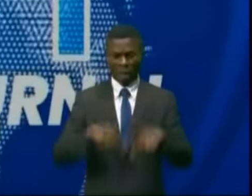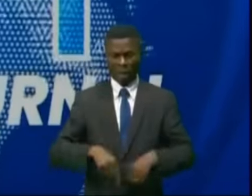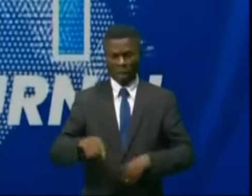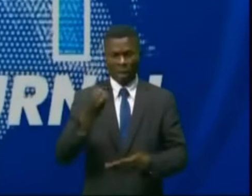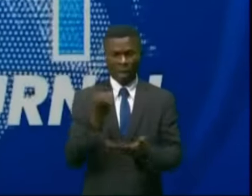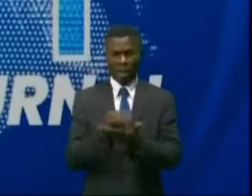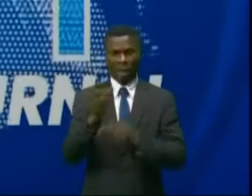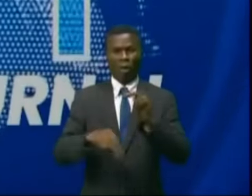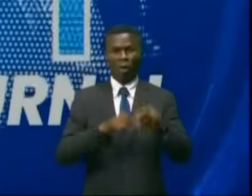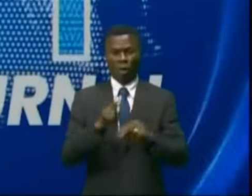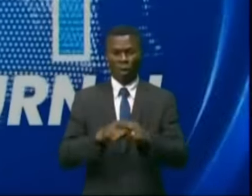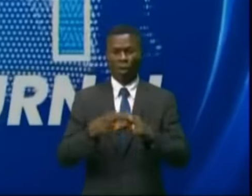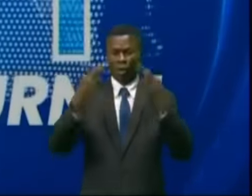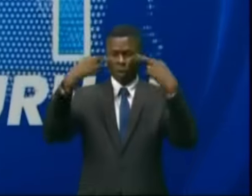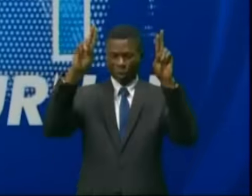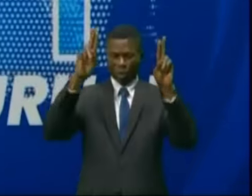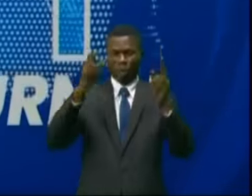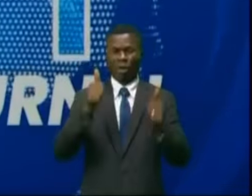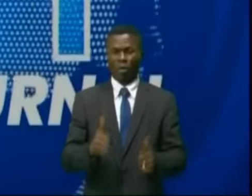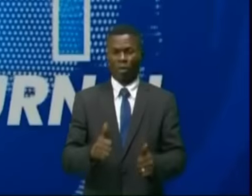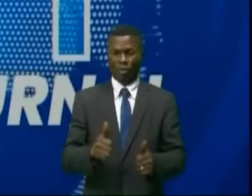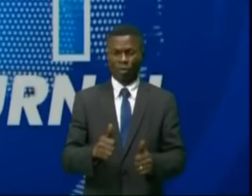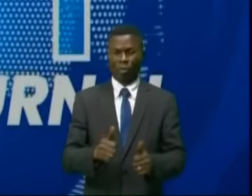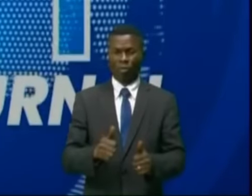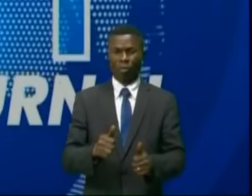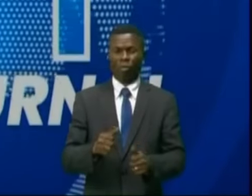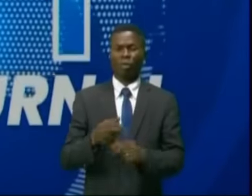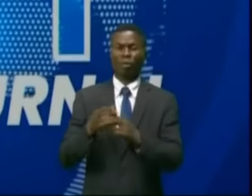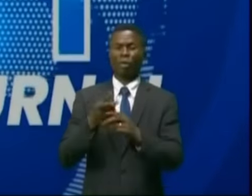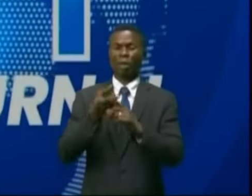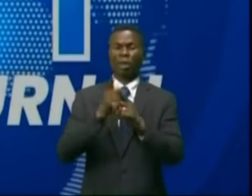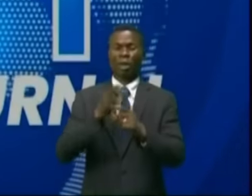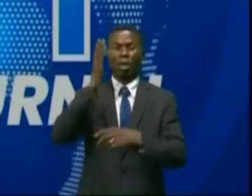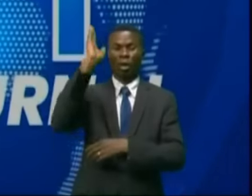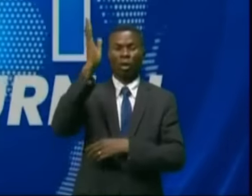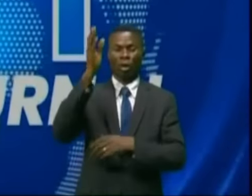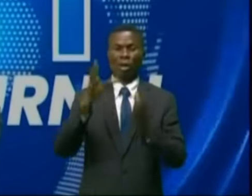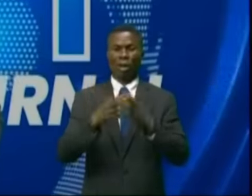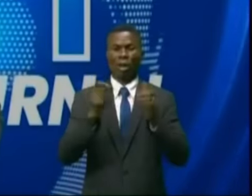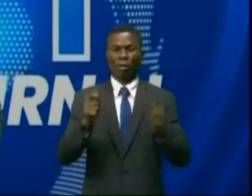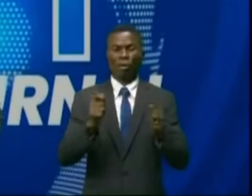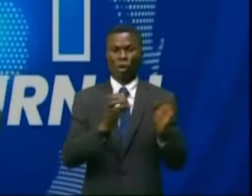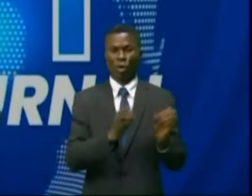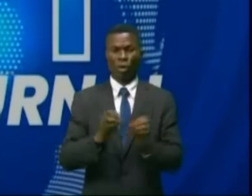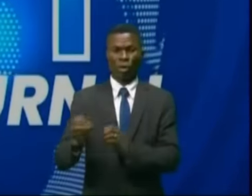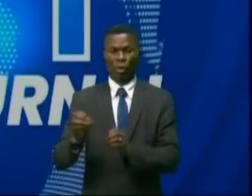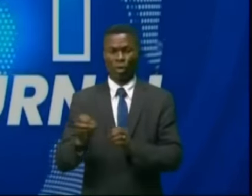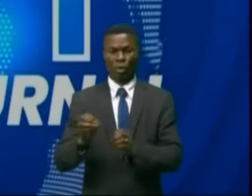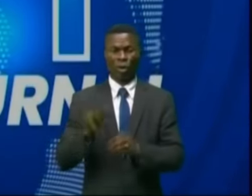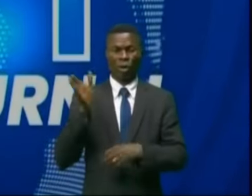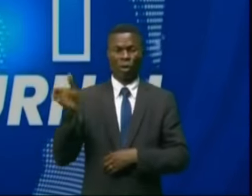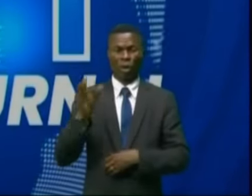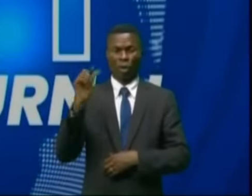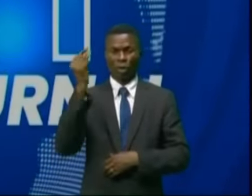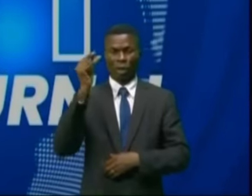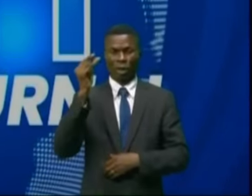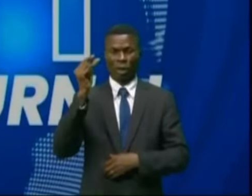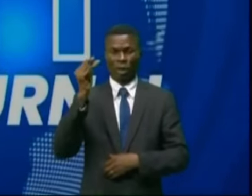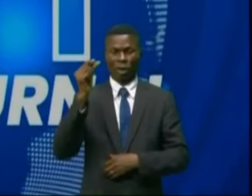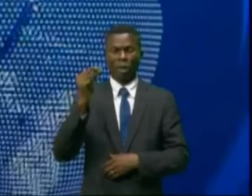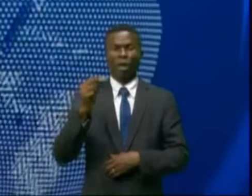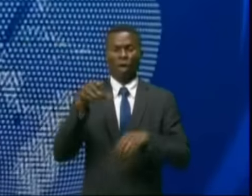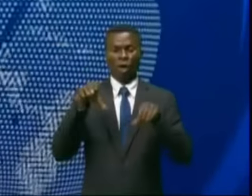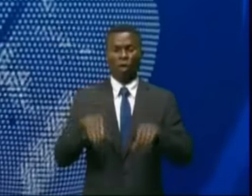'économie nationale en est sortie en Bélie. Ce du moins, c'est qu'il ressort de la conférence de presse organisée par la Chambre des mines du patronat